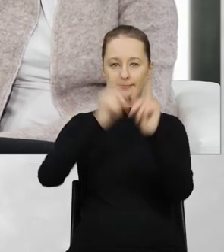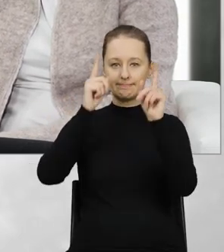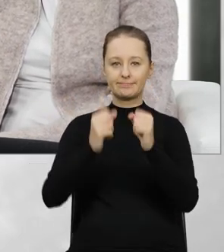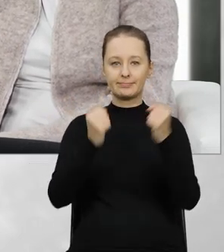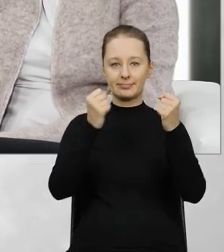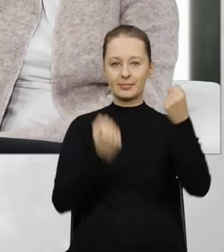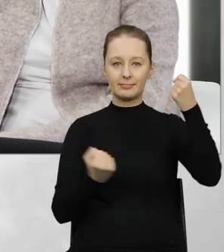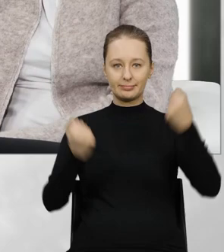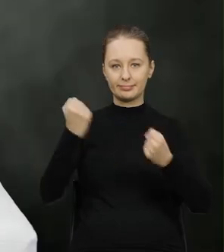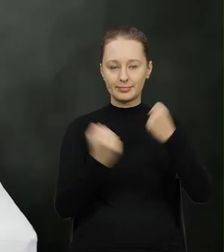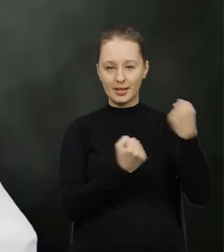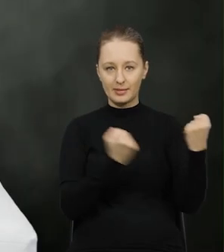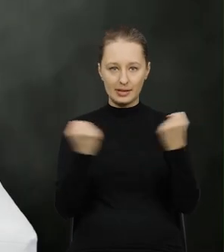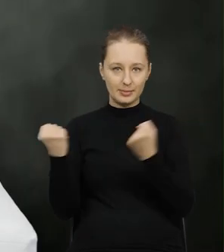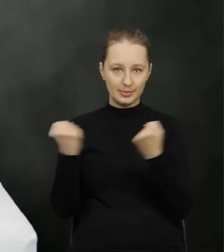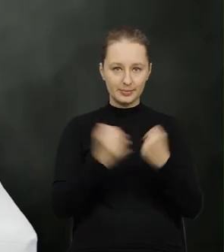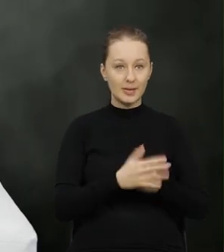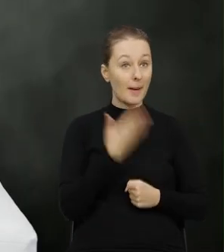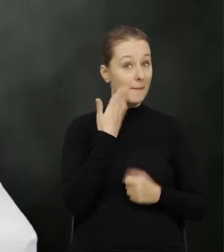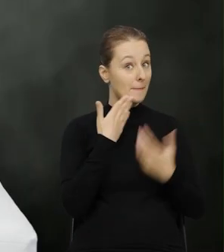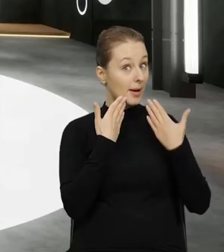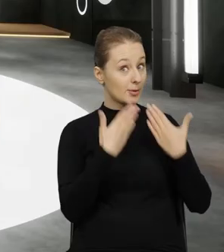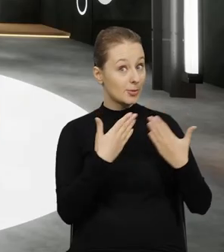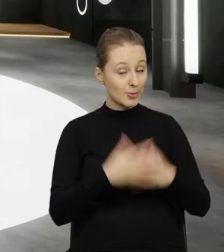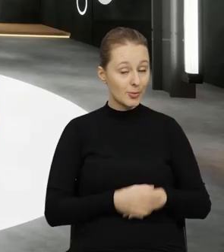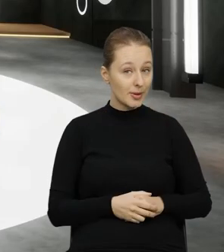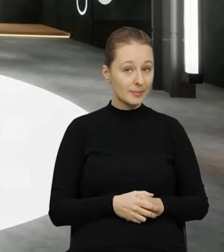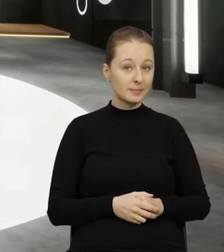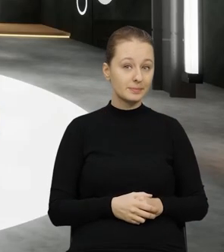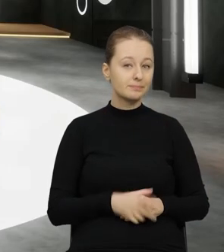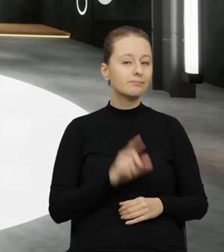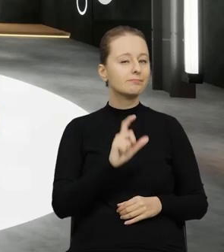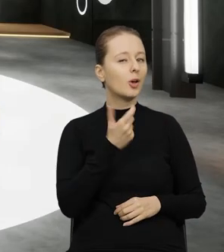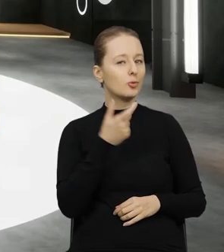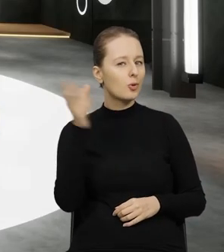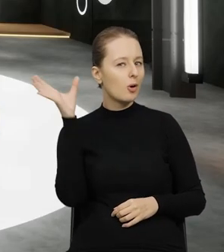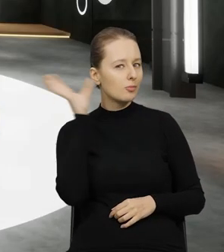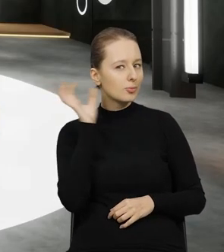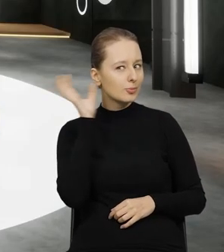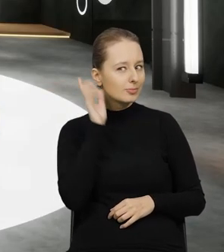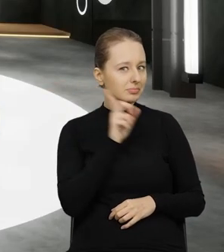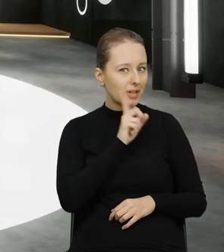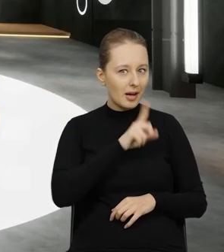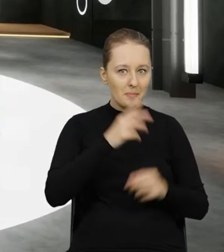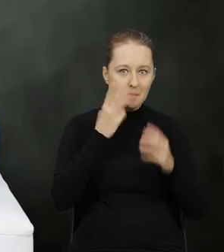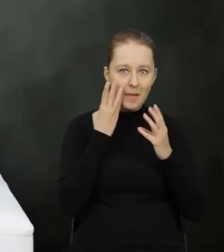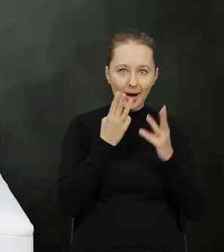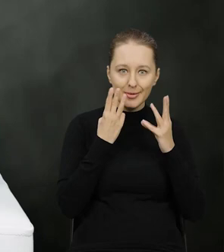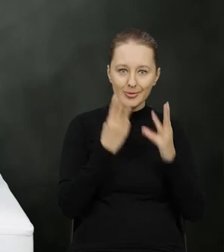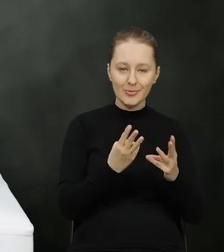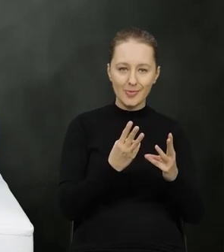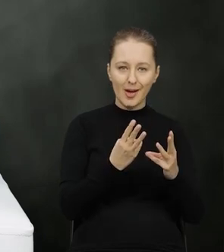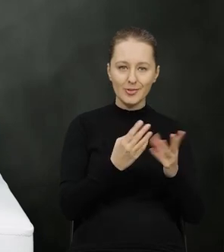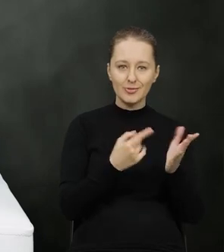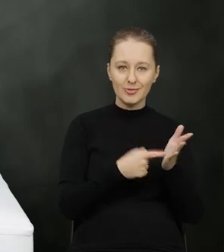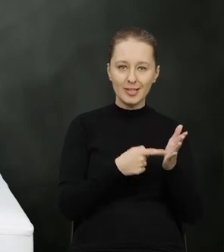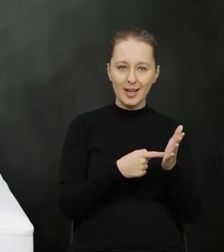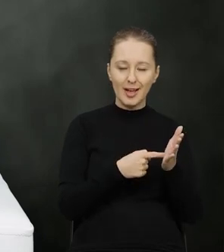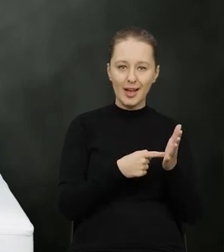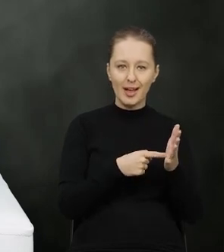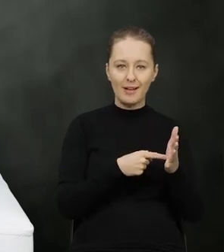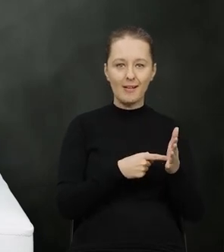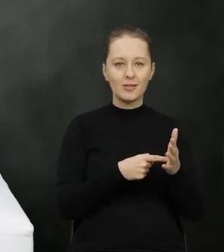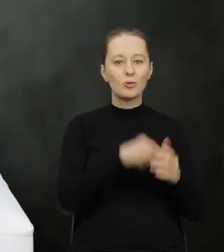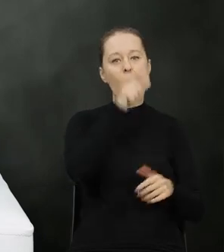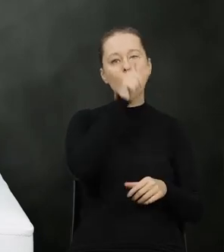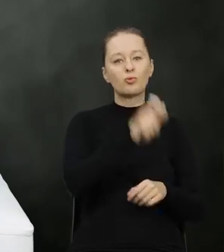rozpoczęciem przewozu. Bardzo dziękuję. Z tego, co usłyszeliśmy, to kluczową rolę do odegrania w tym